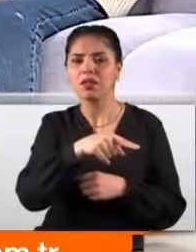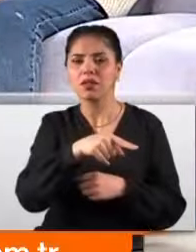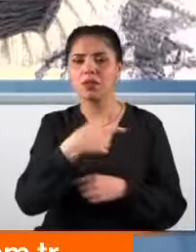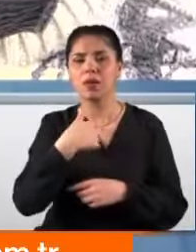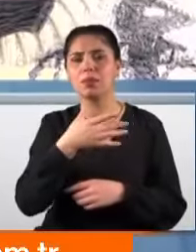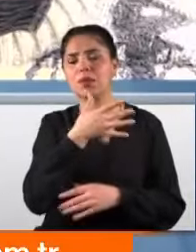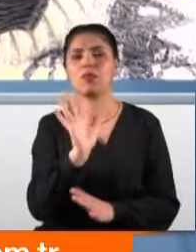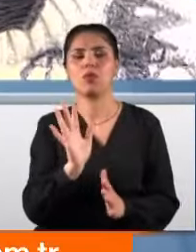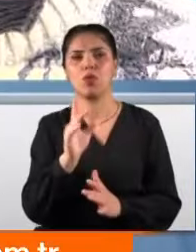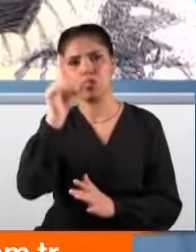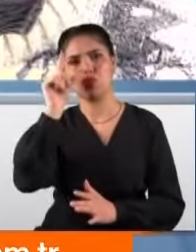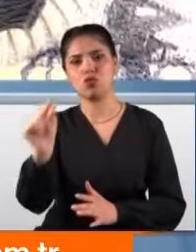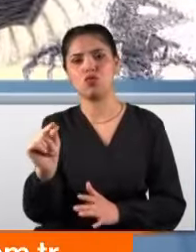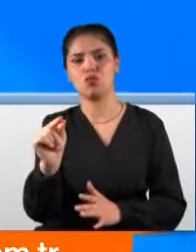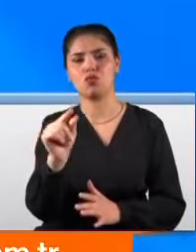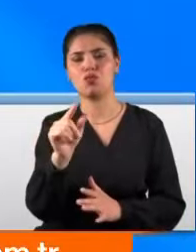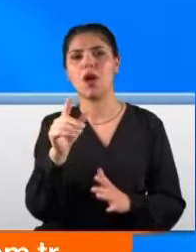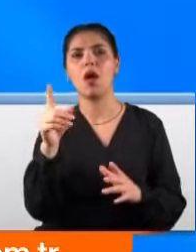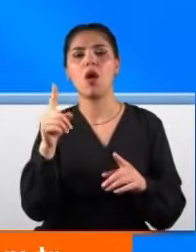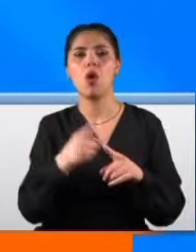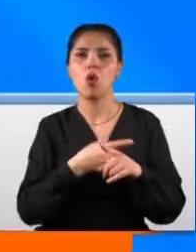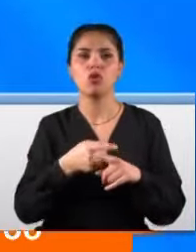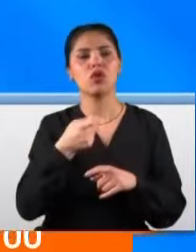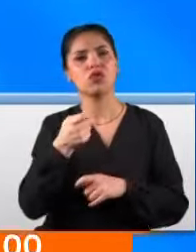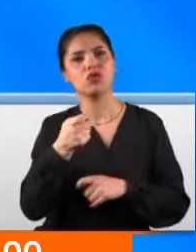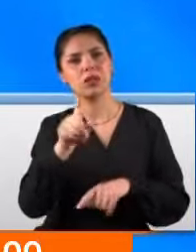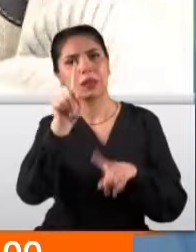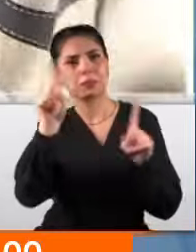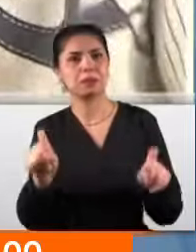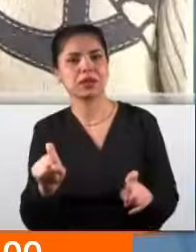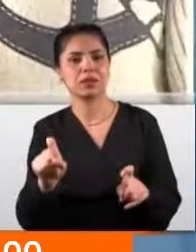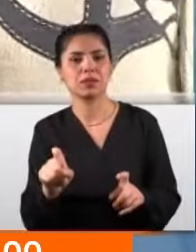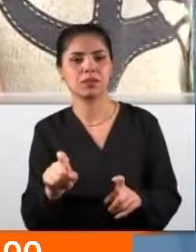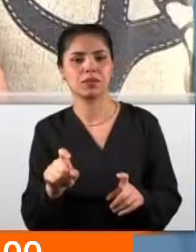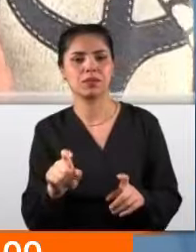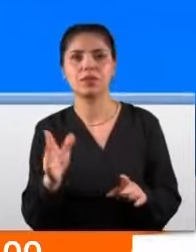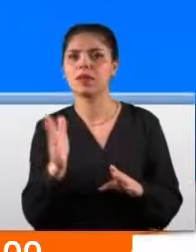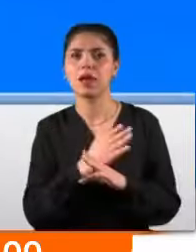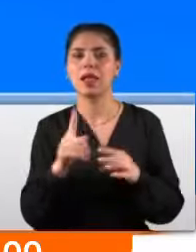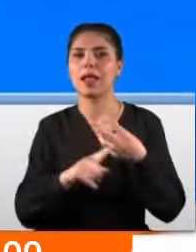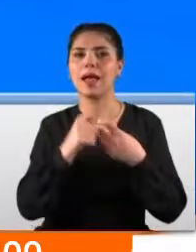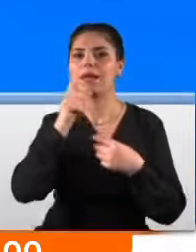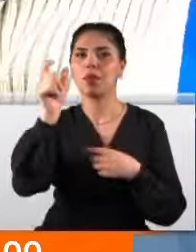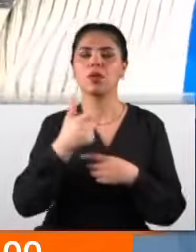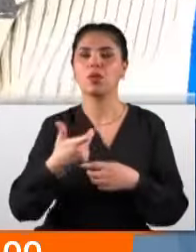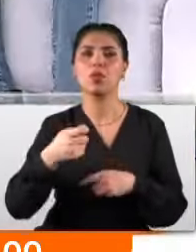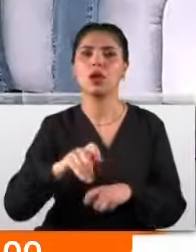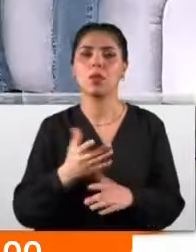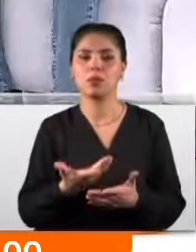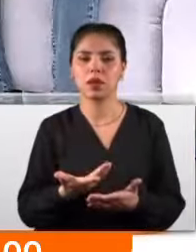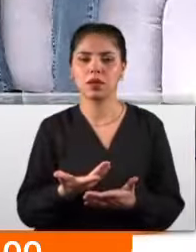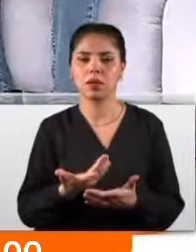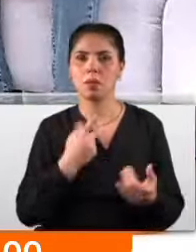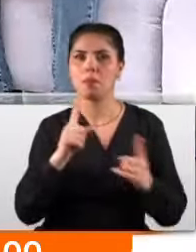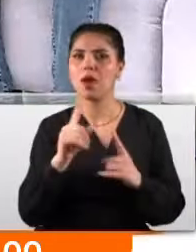şey haberim yok ablam. Şüpheler ortaktaşa işlenen bir cinayete işaret ediyordu. Niye Erdem'i uyarmıyor? Bir mesajın geldiğini hatırlamıyorum. Hakim'e de